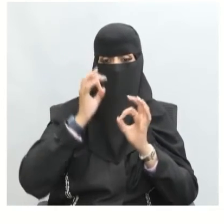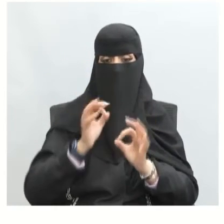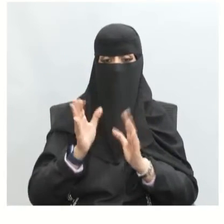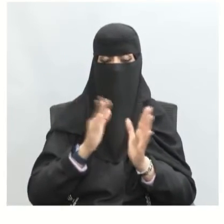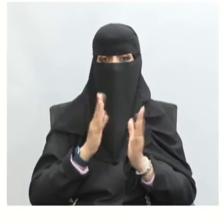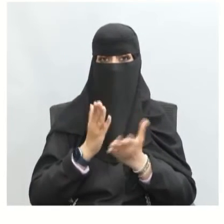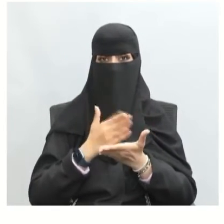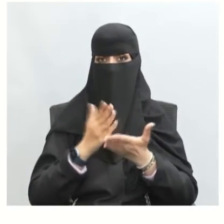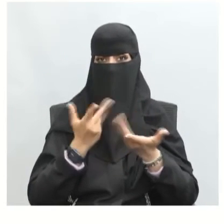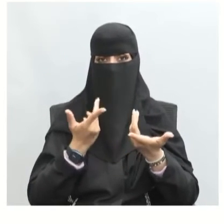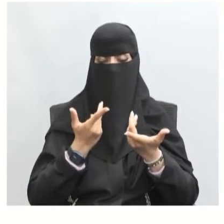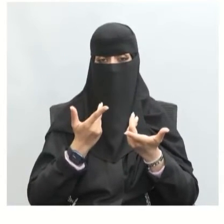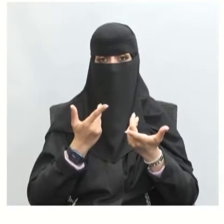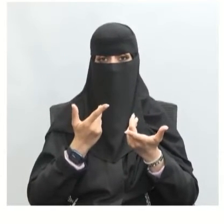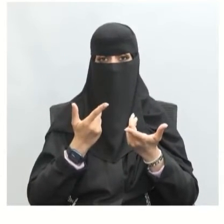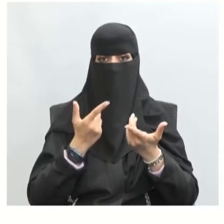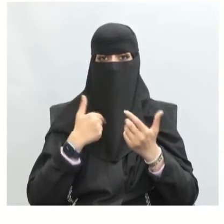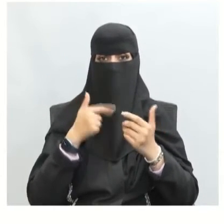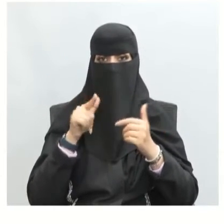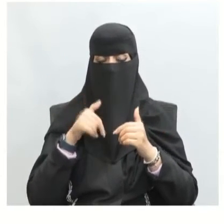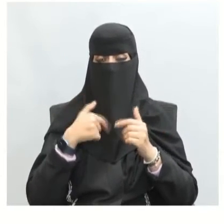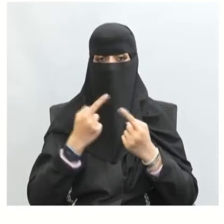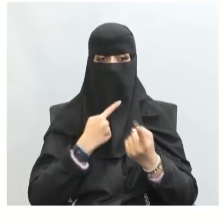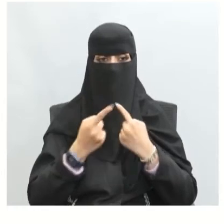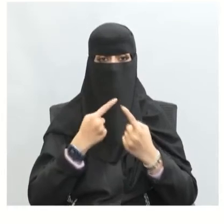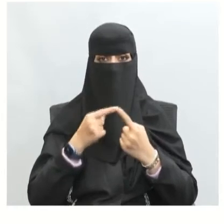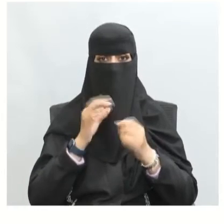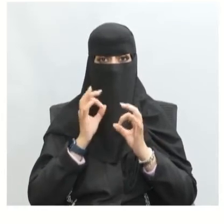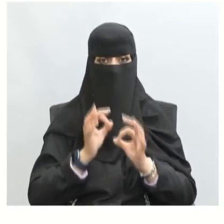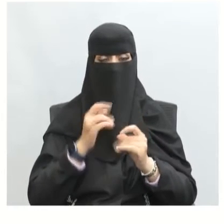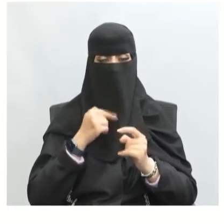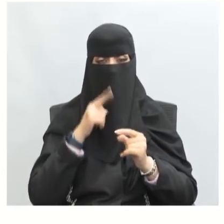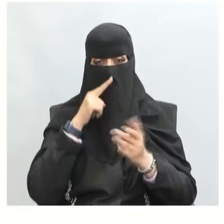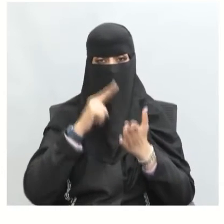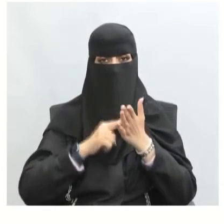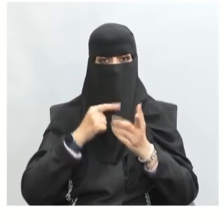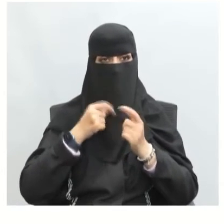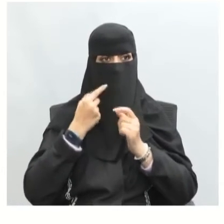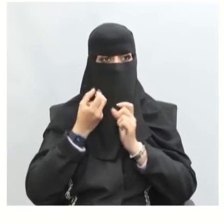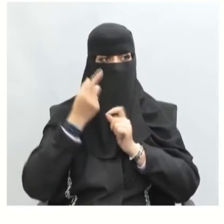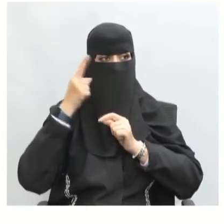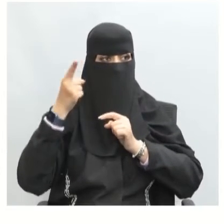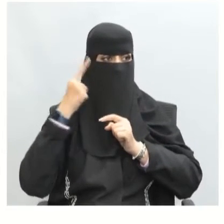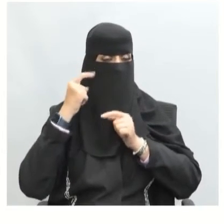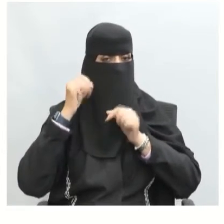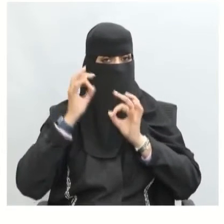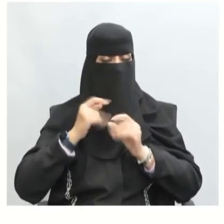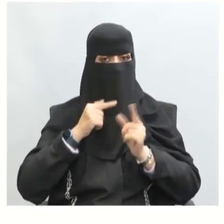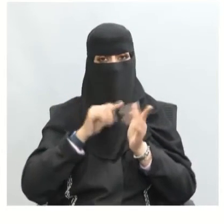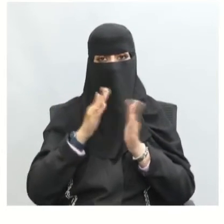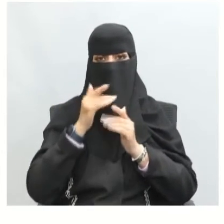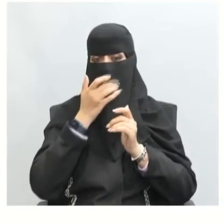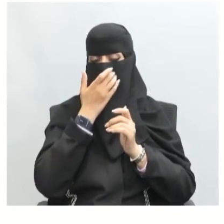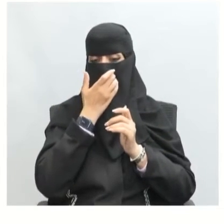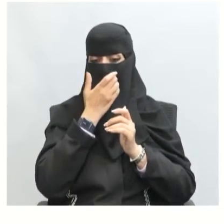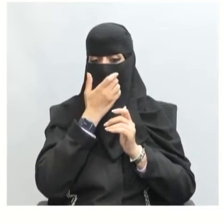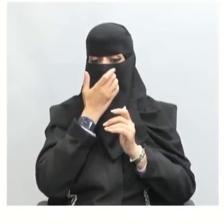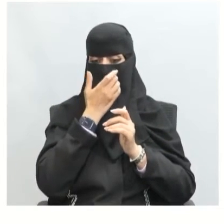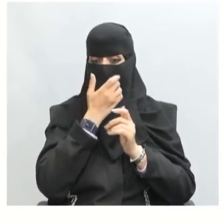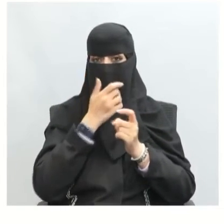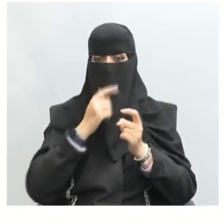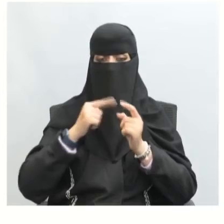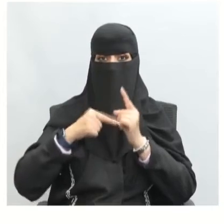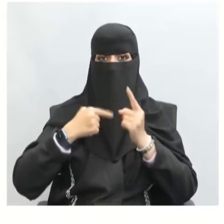يكون لديه مهارة الاستماع الجيد وأيضا تقبل آراء الآخرين وجهات النظر المختلفة